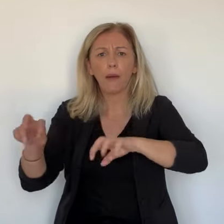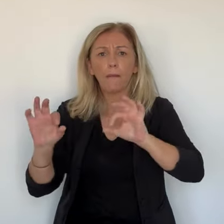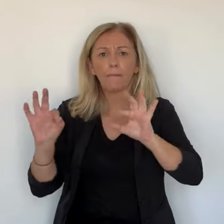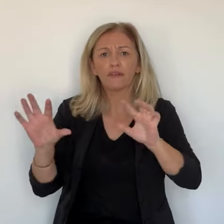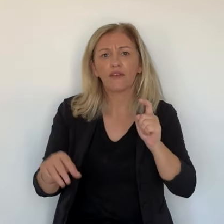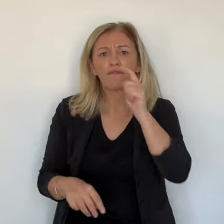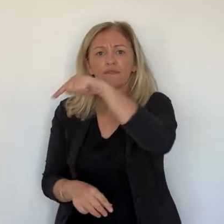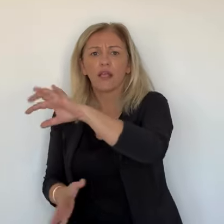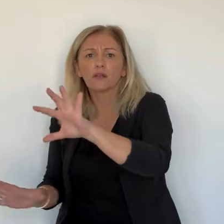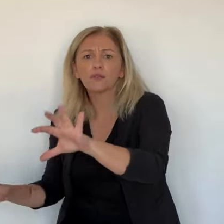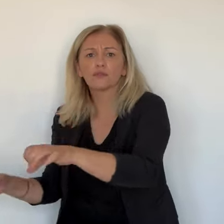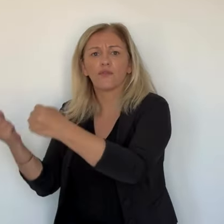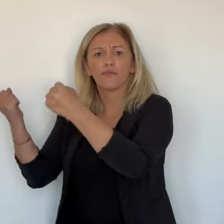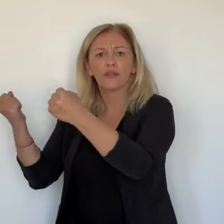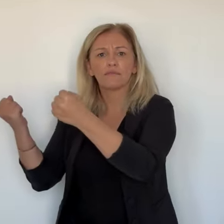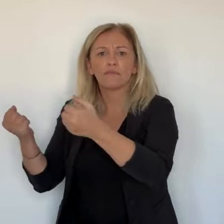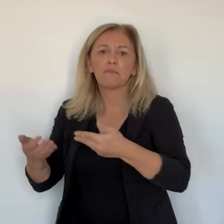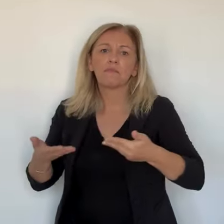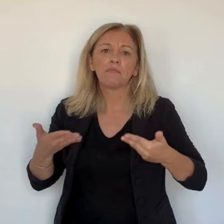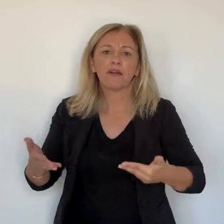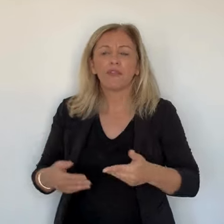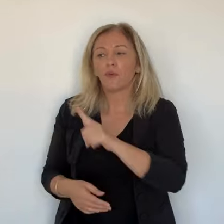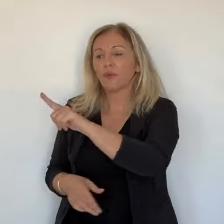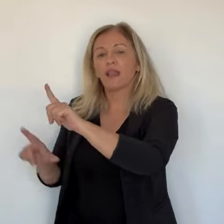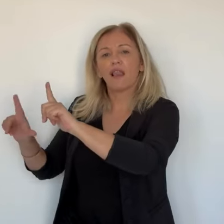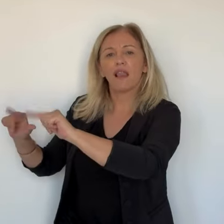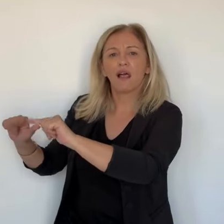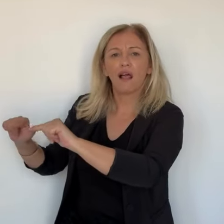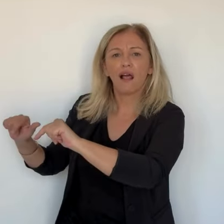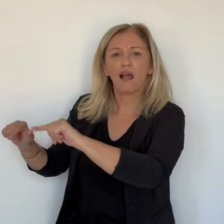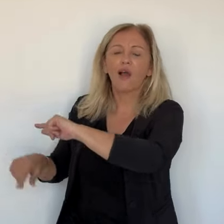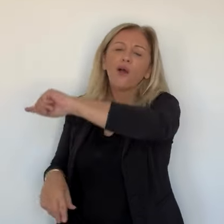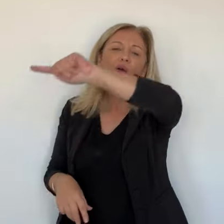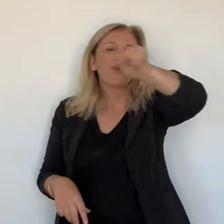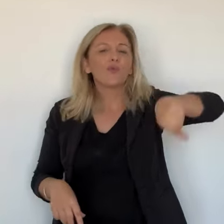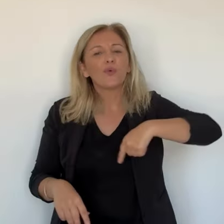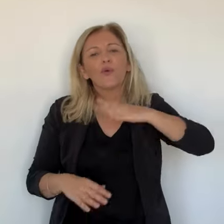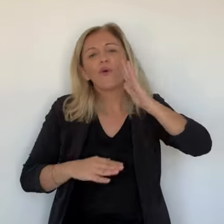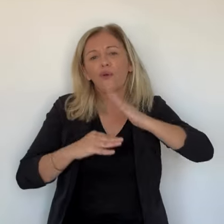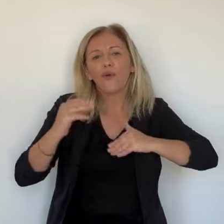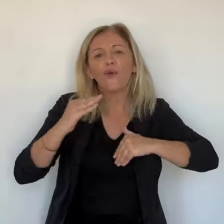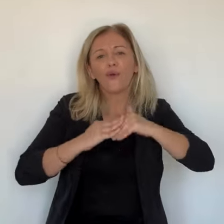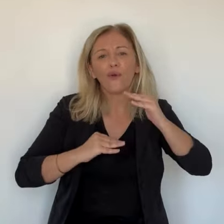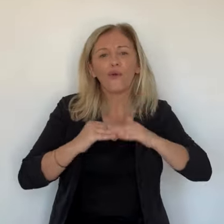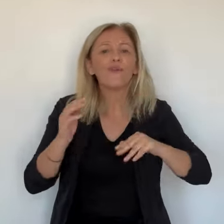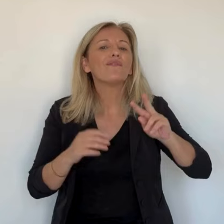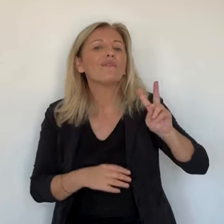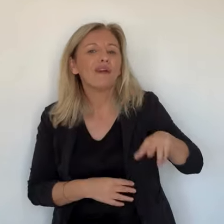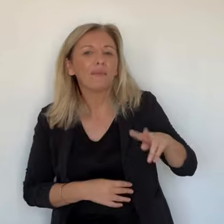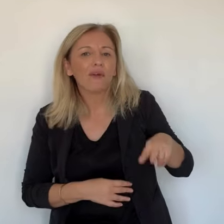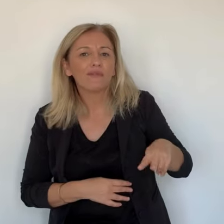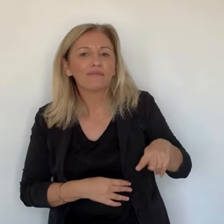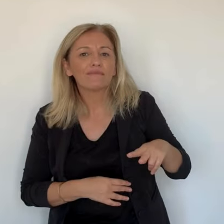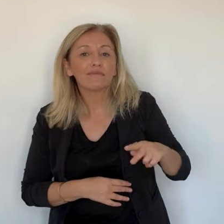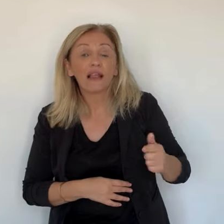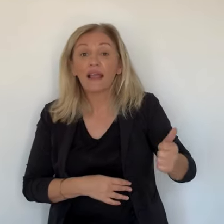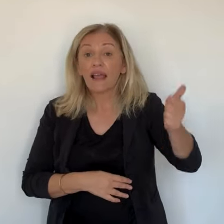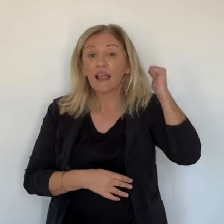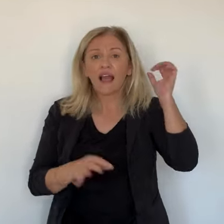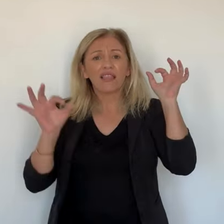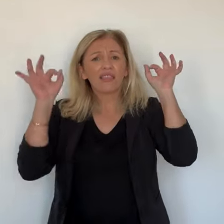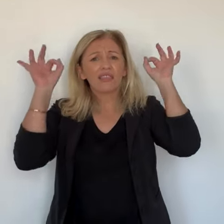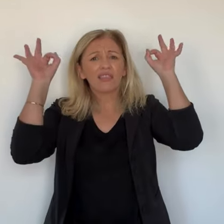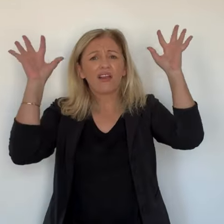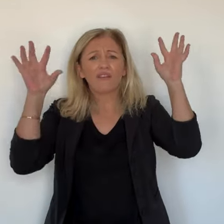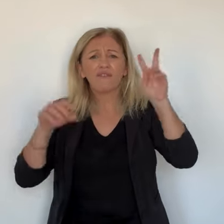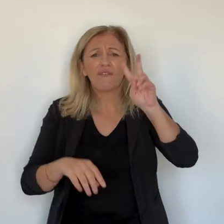et n'arriver donc pas à un dénouement heureux. Et là